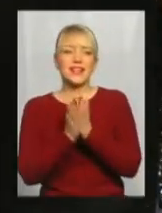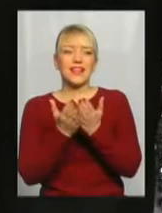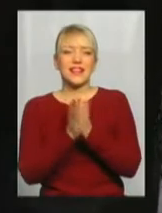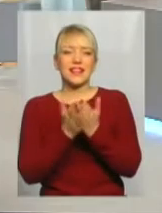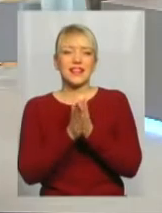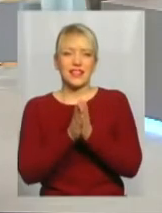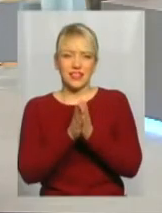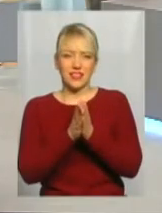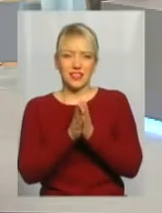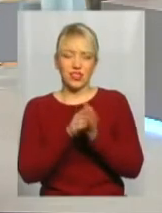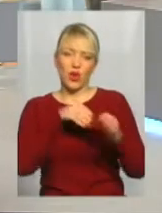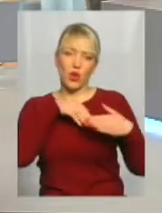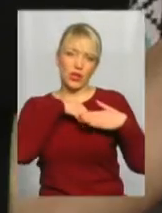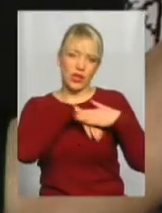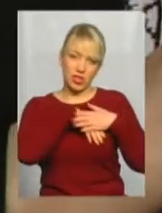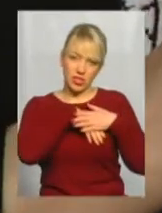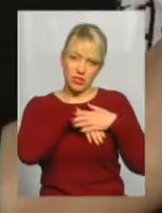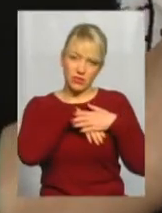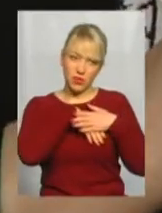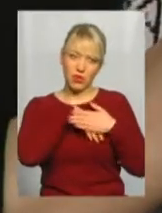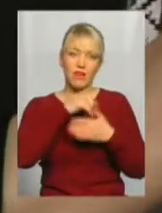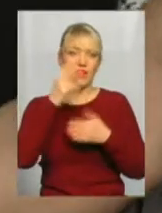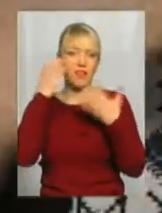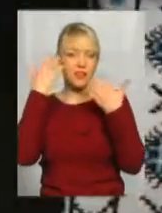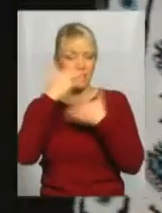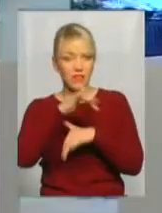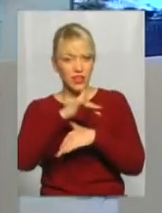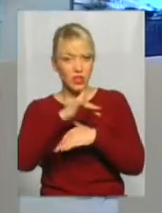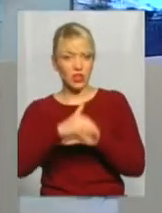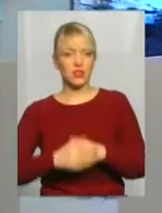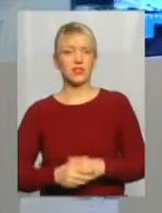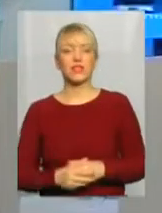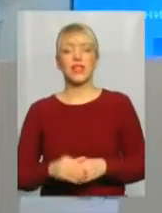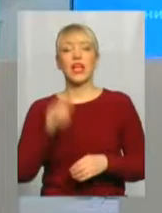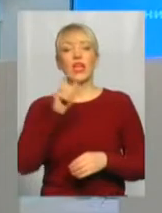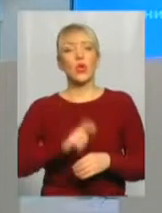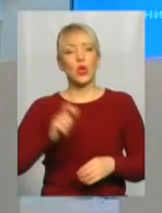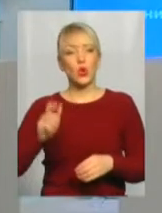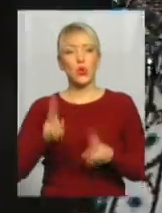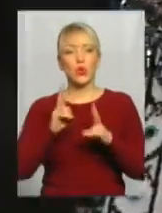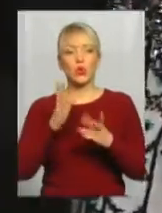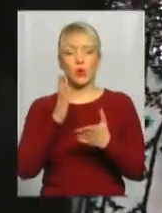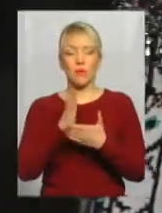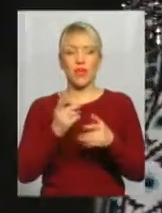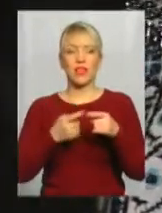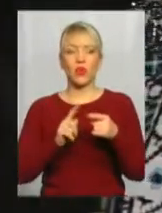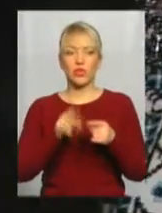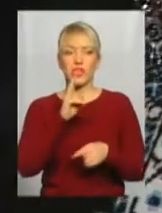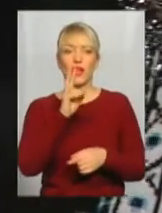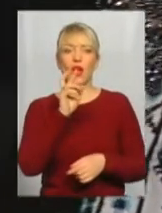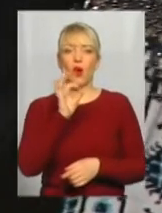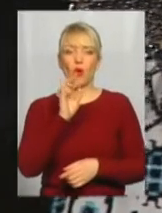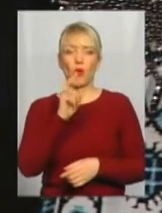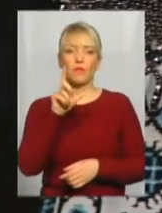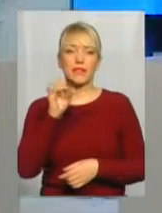Отак в кишеню поклав і не видно. І люди, які мали оцей кобзар, а в